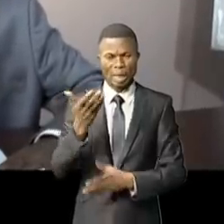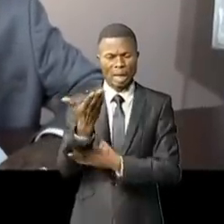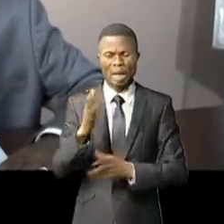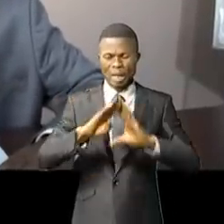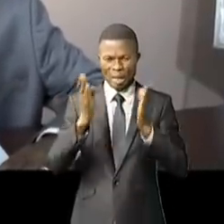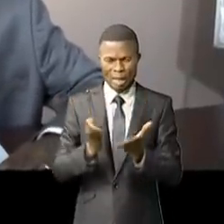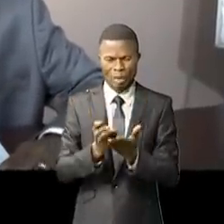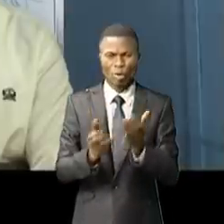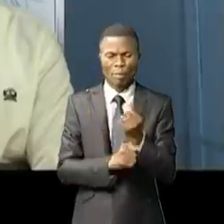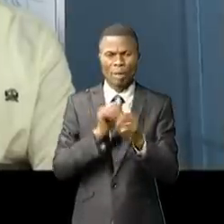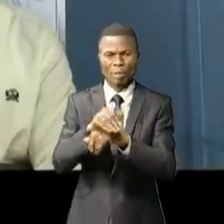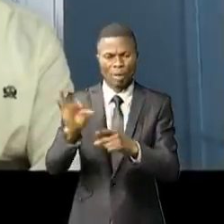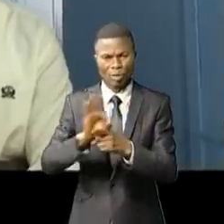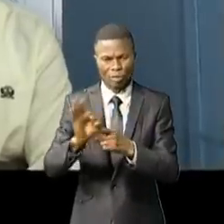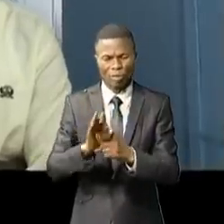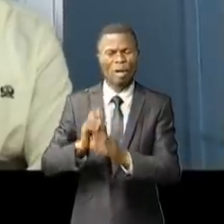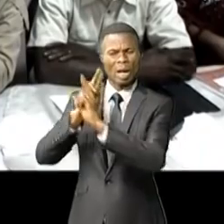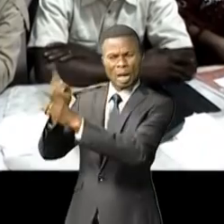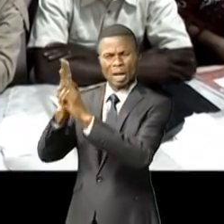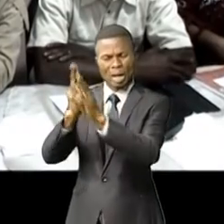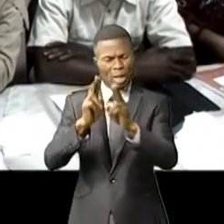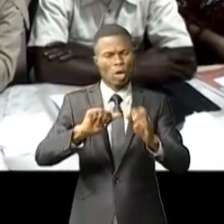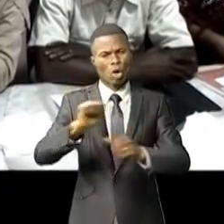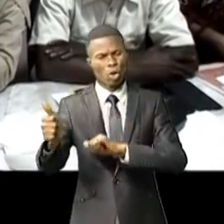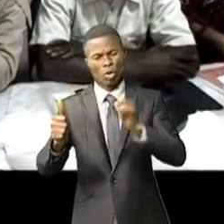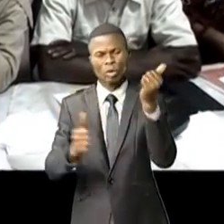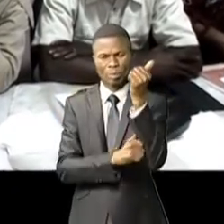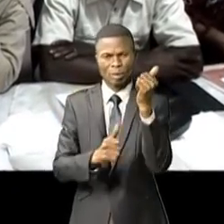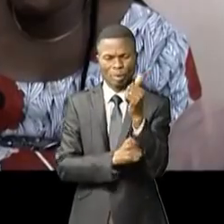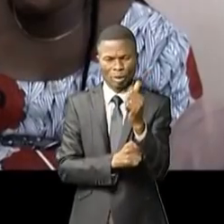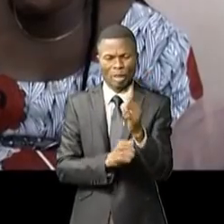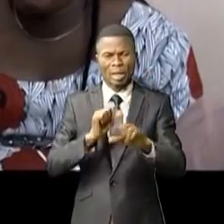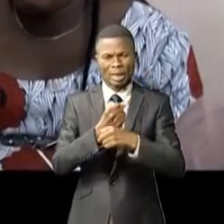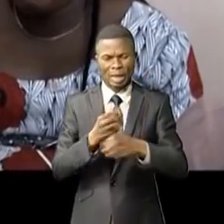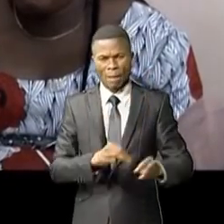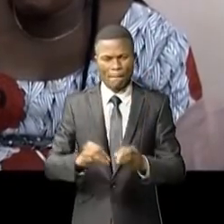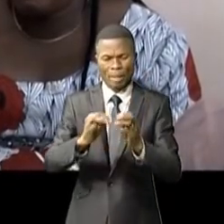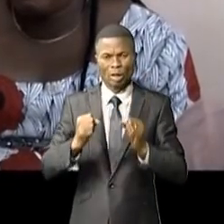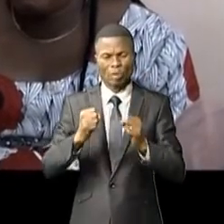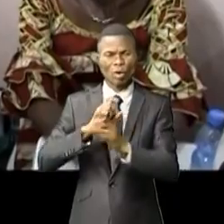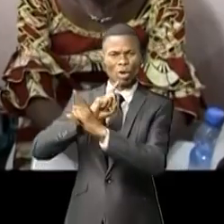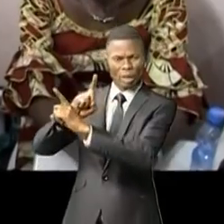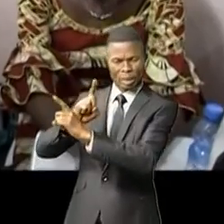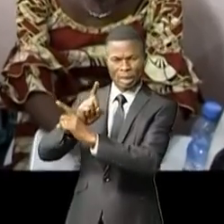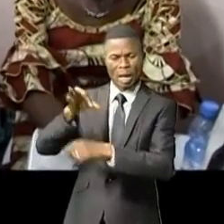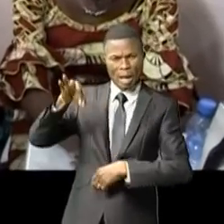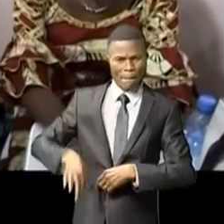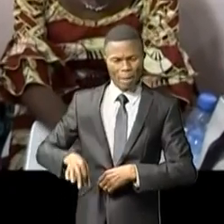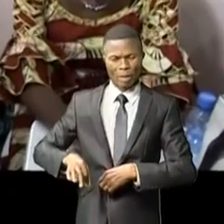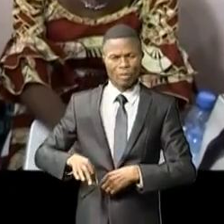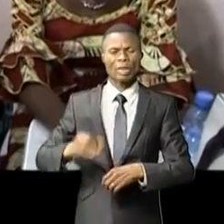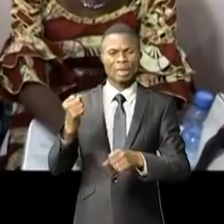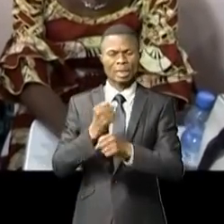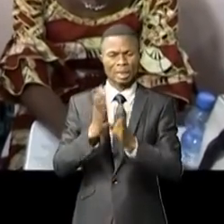restitution de cette formation à leur base afin de mettre en place des mécanismes efficaces de la défense des intérêts des membres.